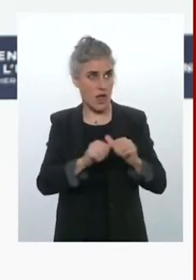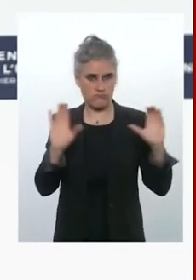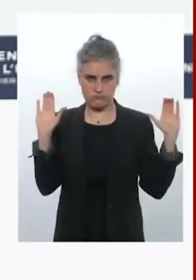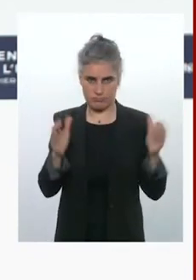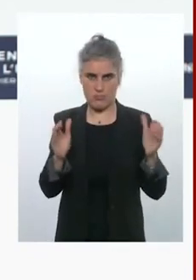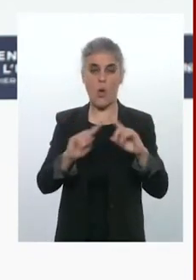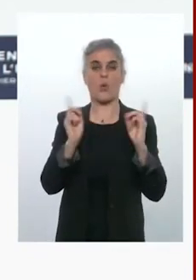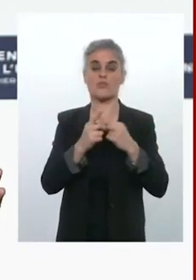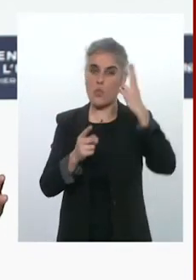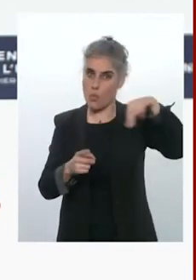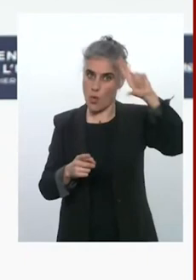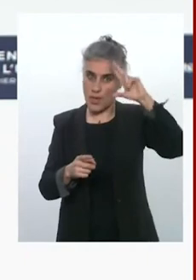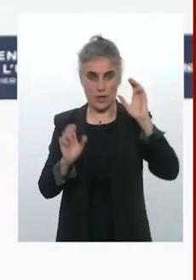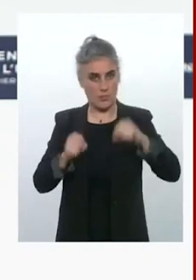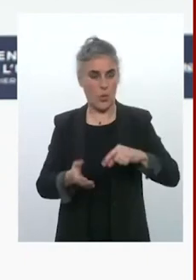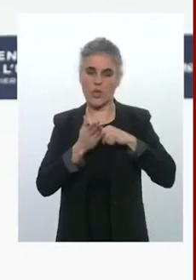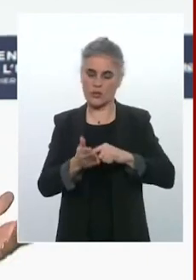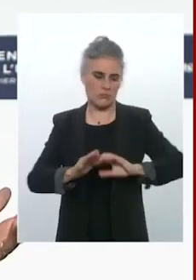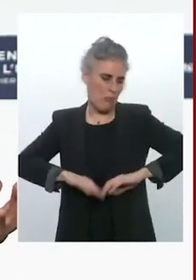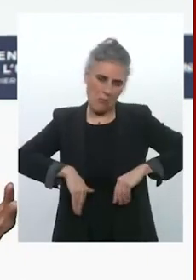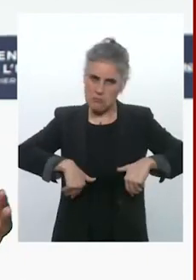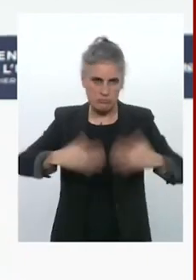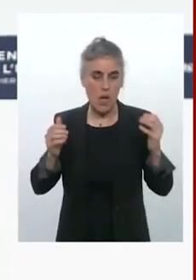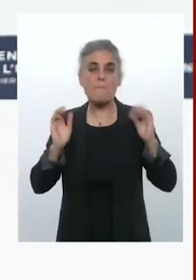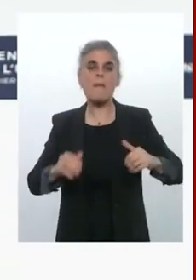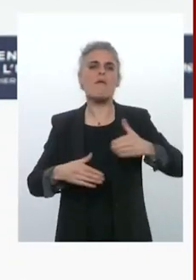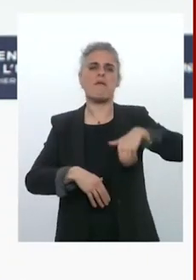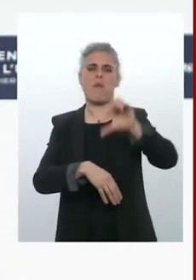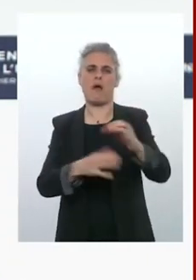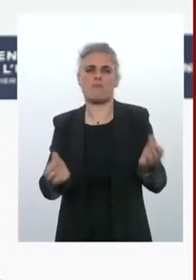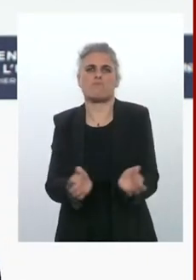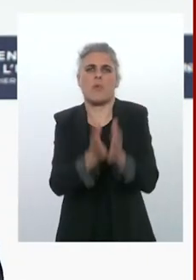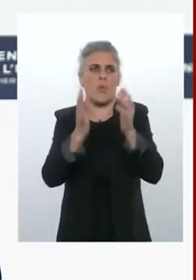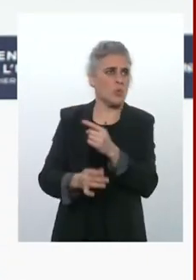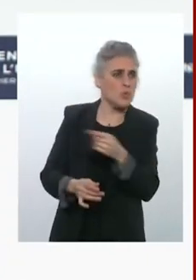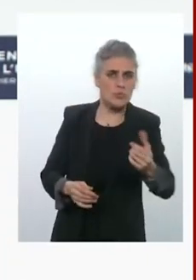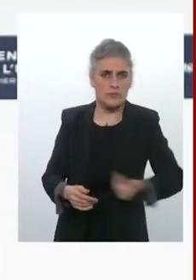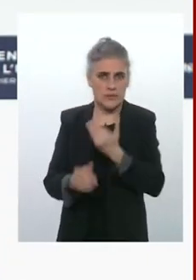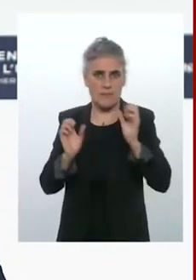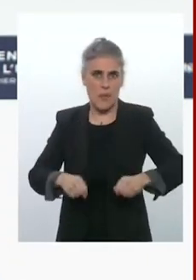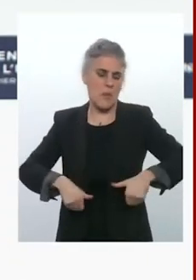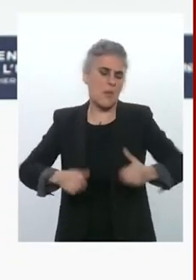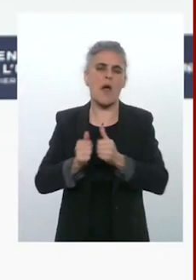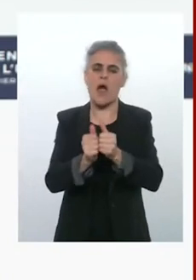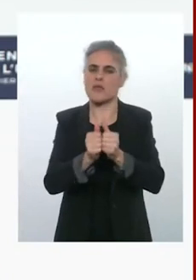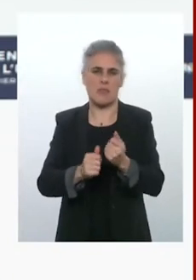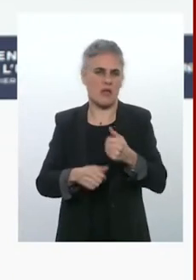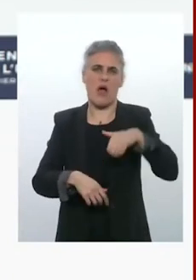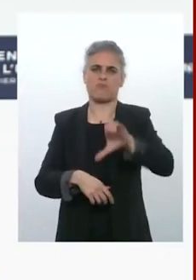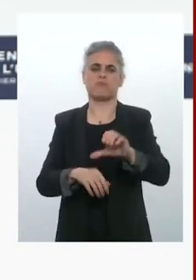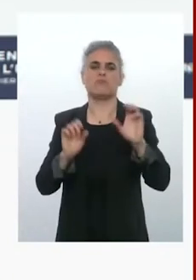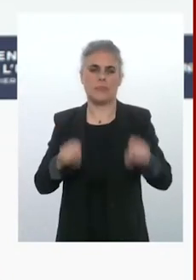dette pour financer une dépense exceptionnelle qui nous touche tous. Je crois qu'aucun pays européen peut dire que